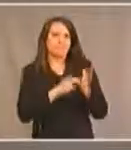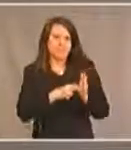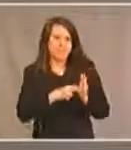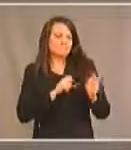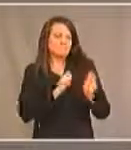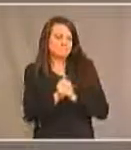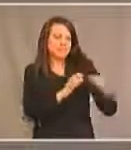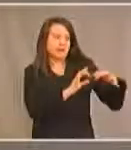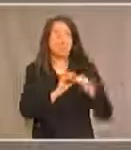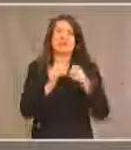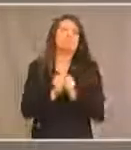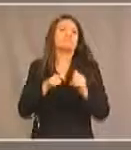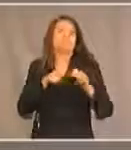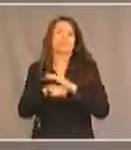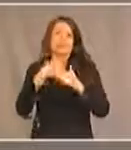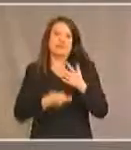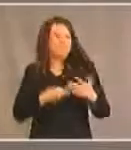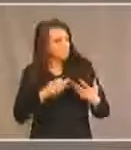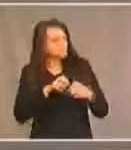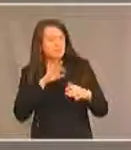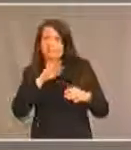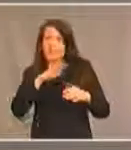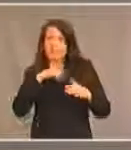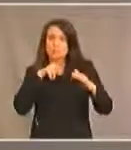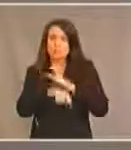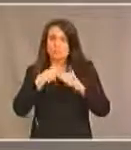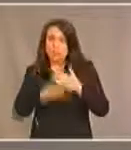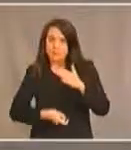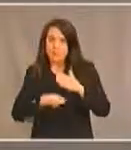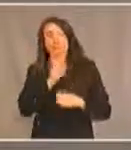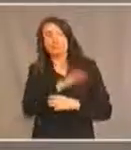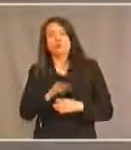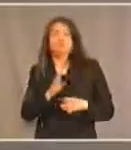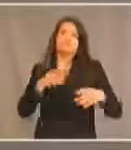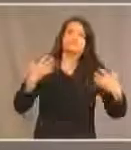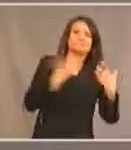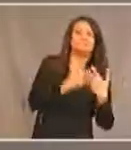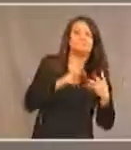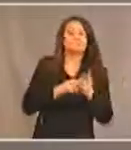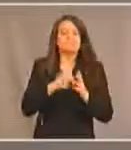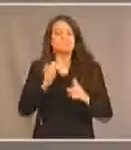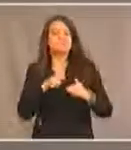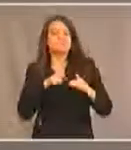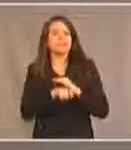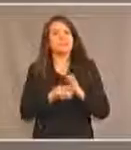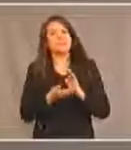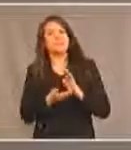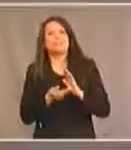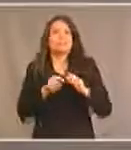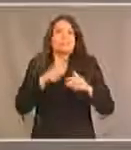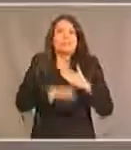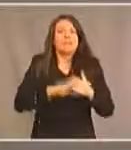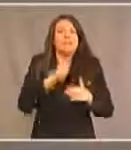'impôt pour handicap. Donc, en effet, c'est un crédit d'impôt et je pense que